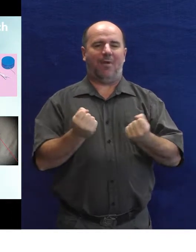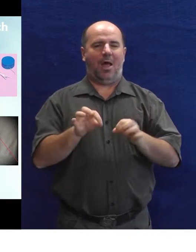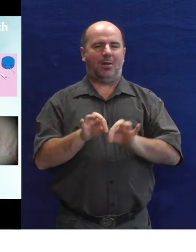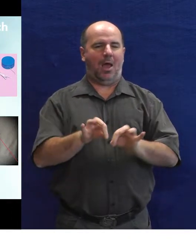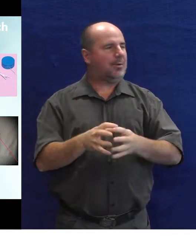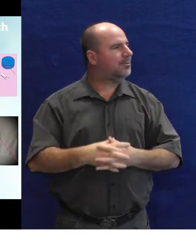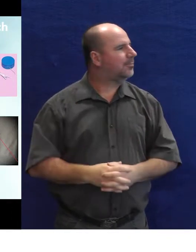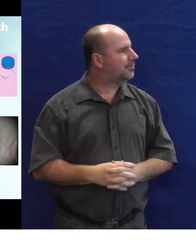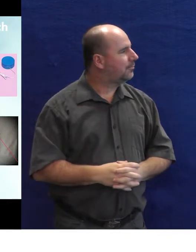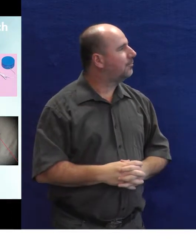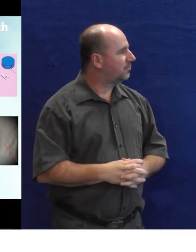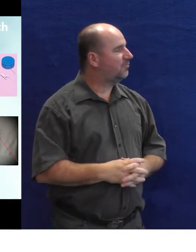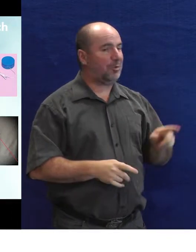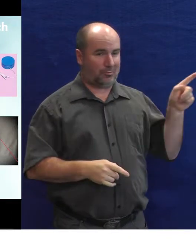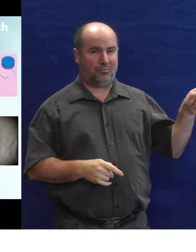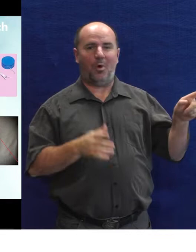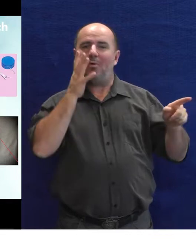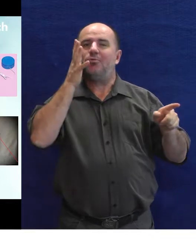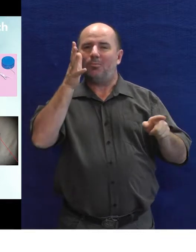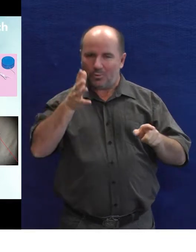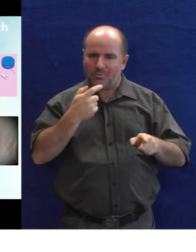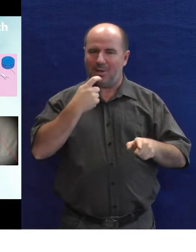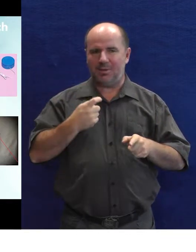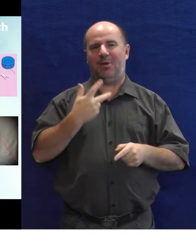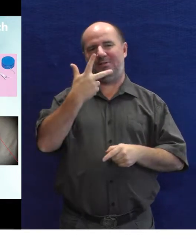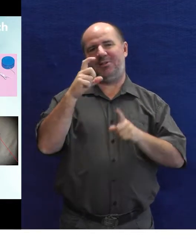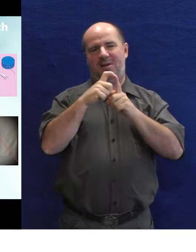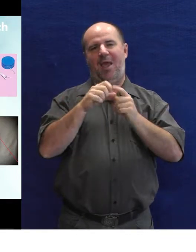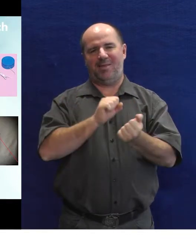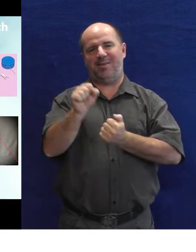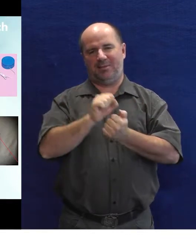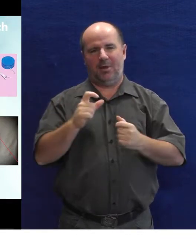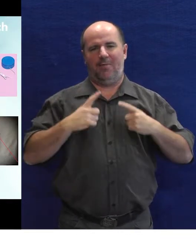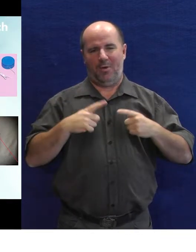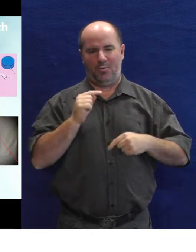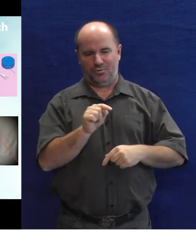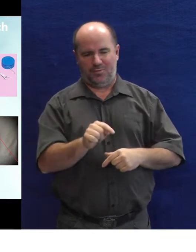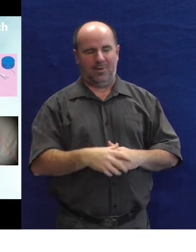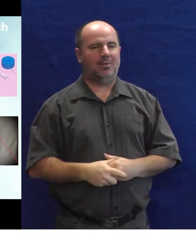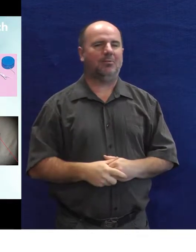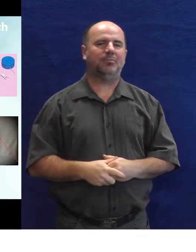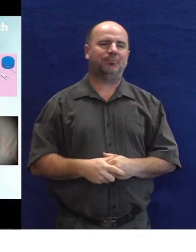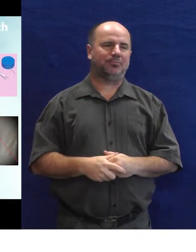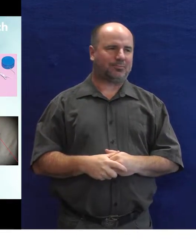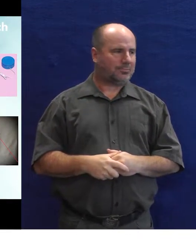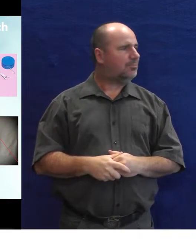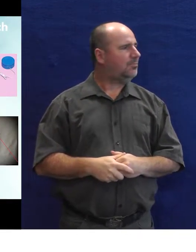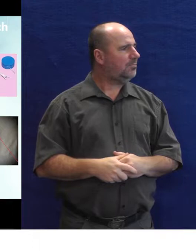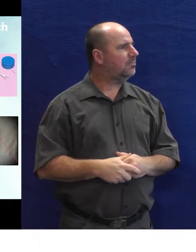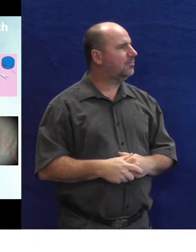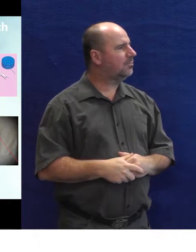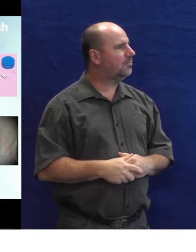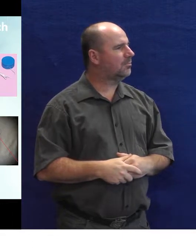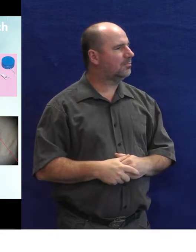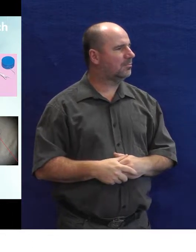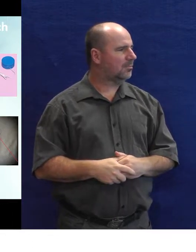doplňcích, anebo i přímo v pomůckách vyráběných pomocí toho 3D tisku, případně u těch sofistikovanějších